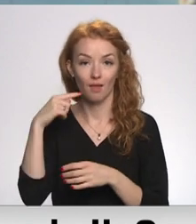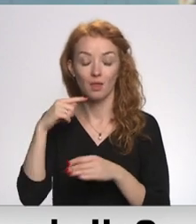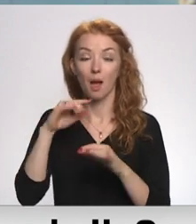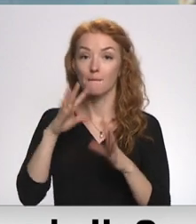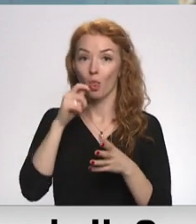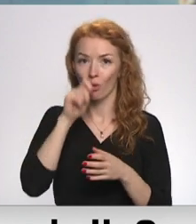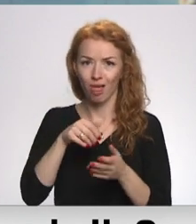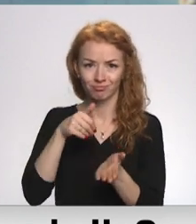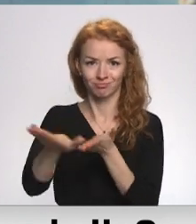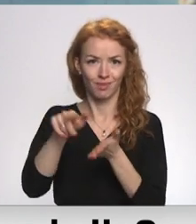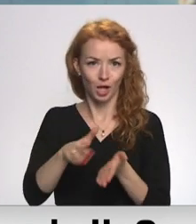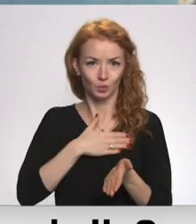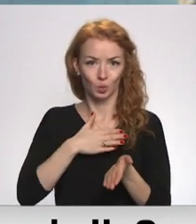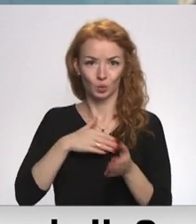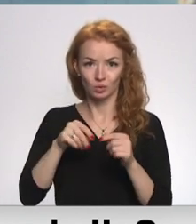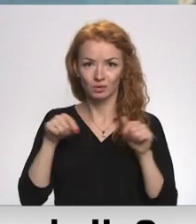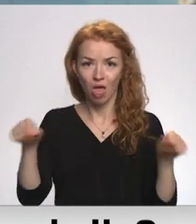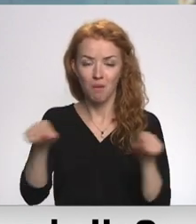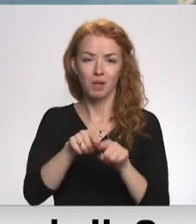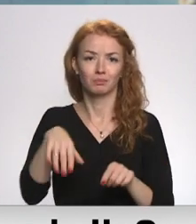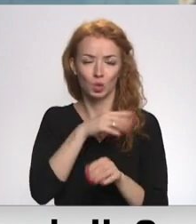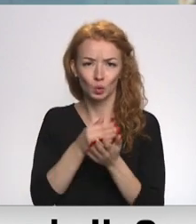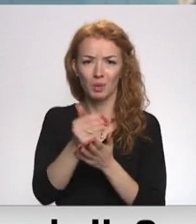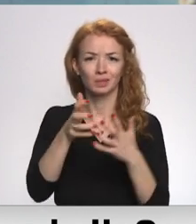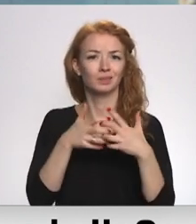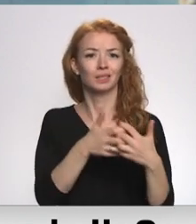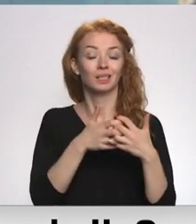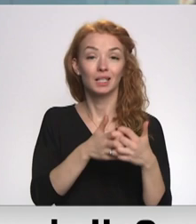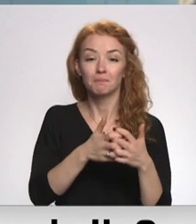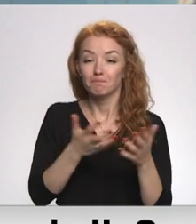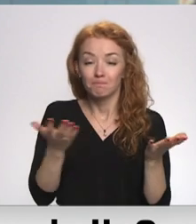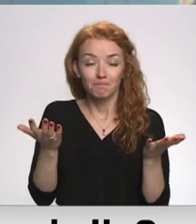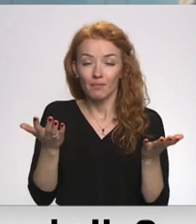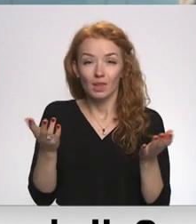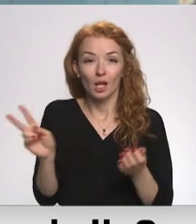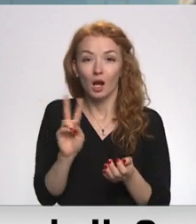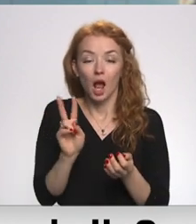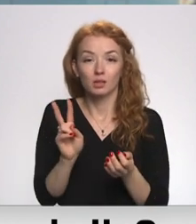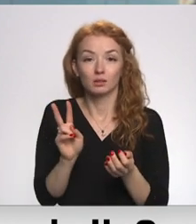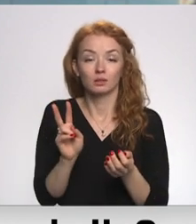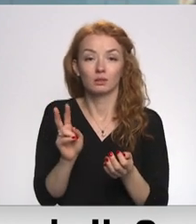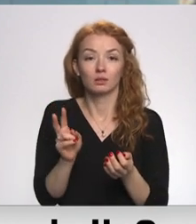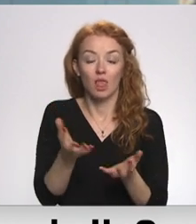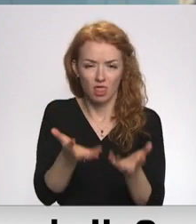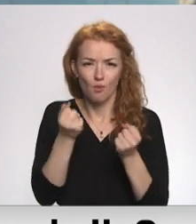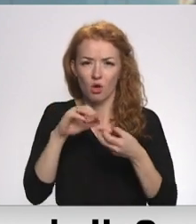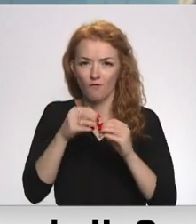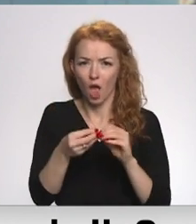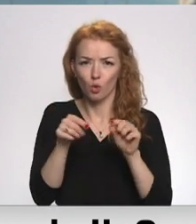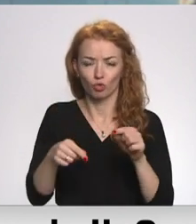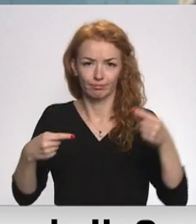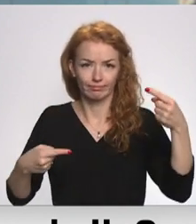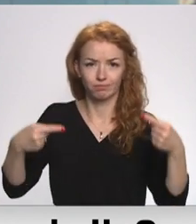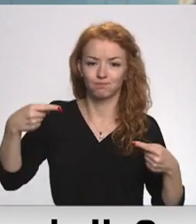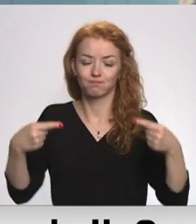saka, ka tās ir mūsu teritorijas, mēs turpināsim savas ofensīvas. Kas, ņemot vērā šos tādus ļoti pretrinīgos